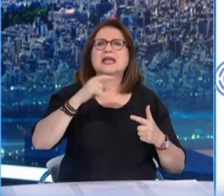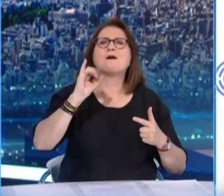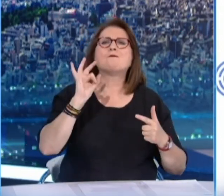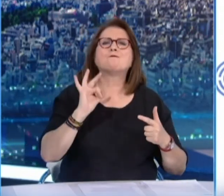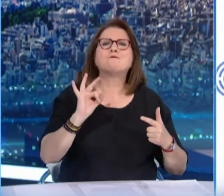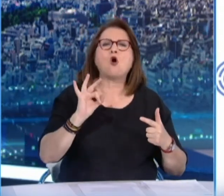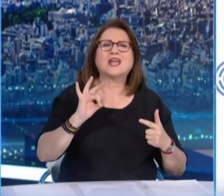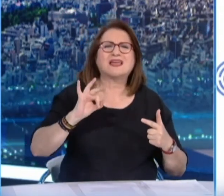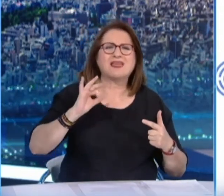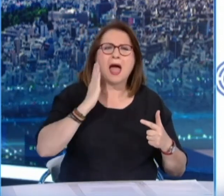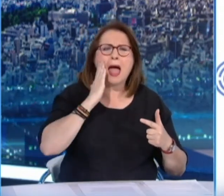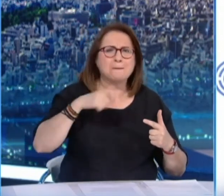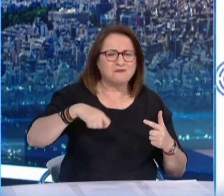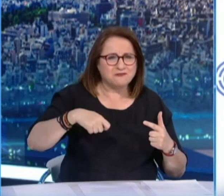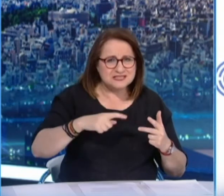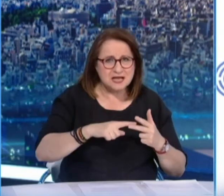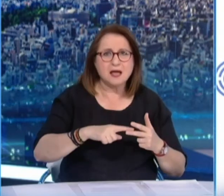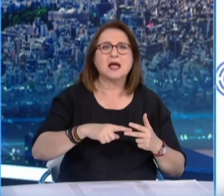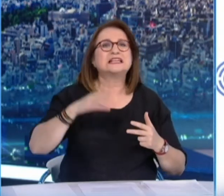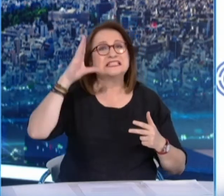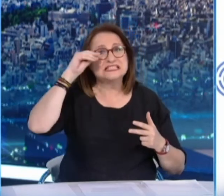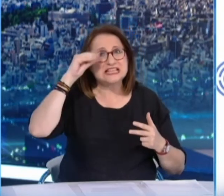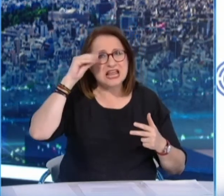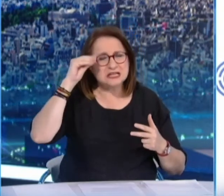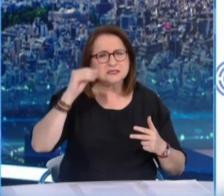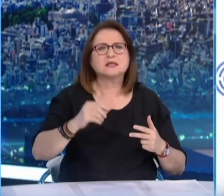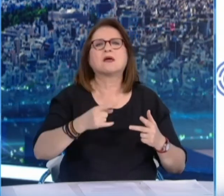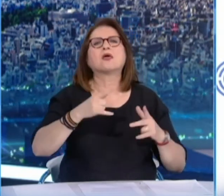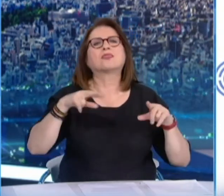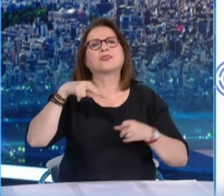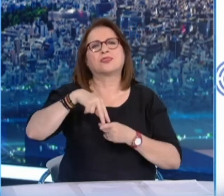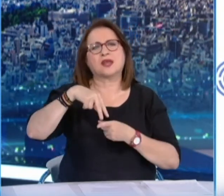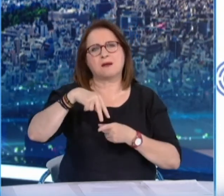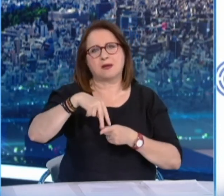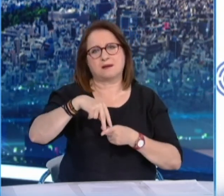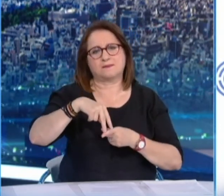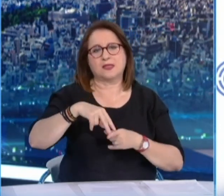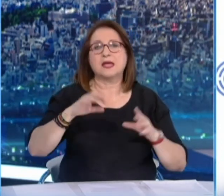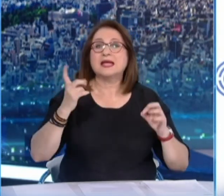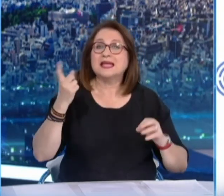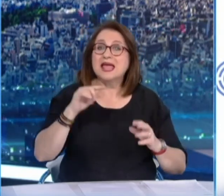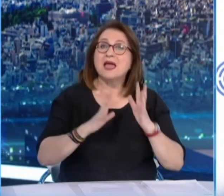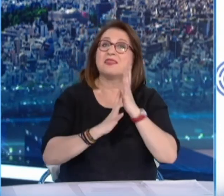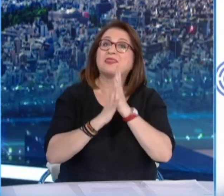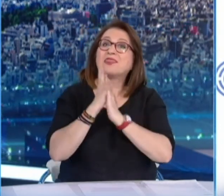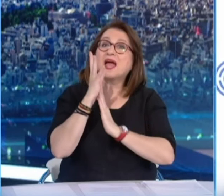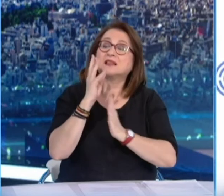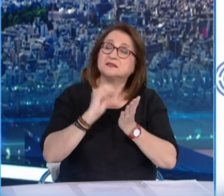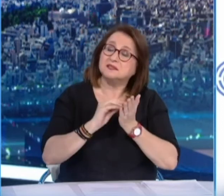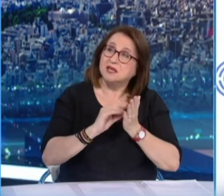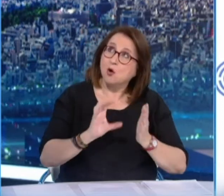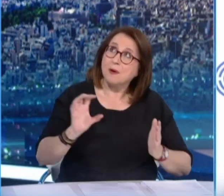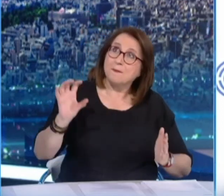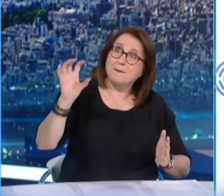η Δράμα. Ενώ κάτω από το Μέσο Όρο βρίσκονται ακόμα 14 περιφερειακές ενότητες από τις συνολικά 74 της χώρας.